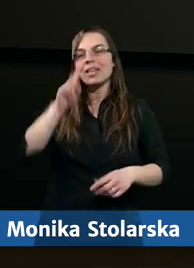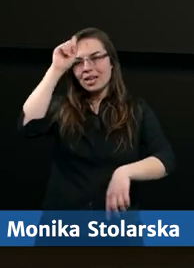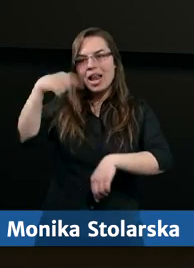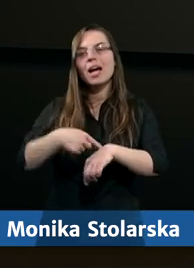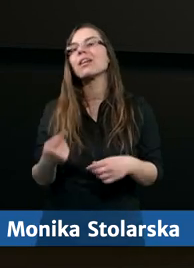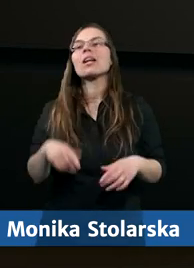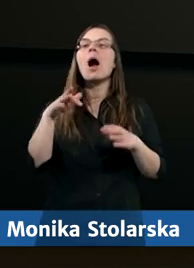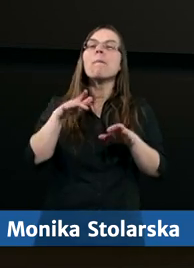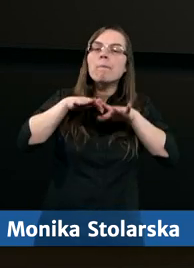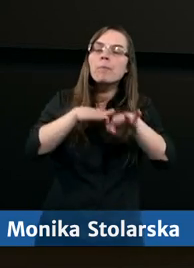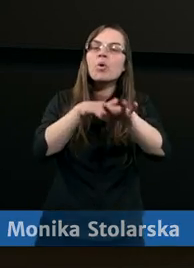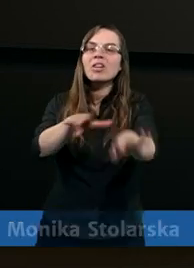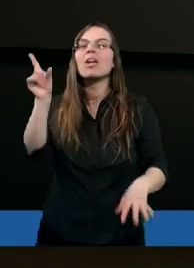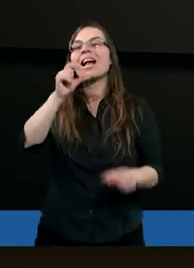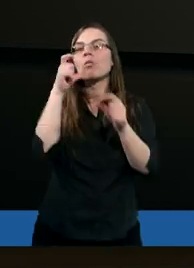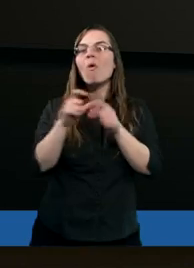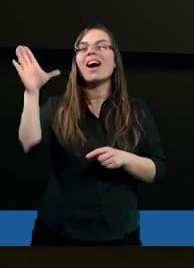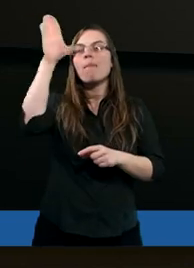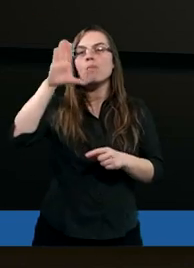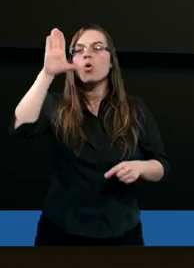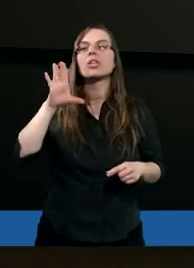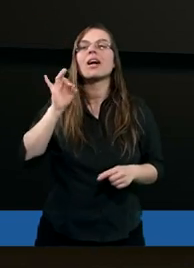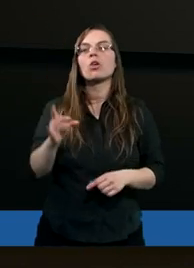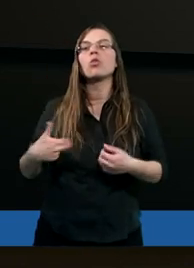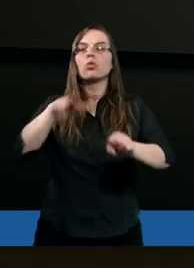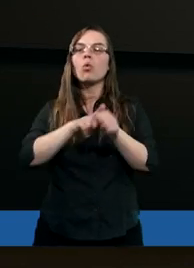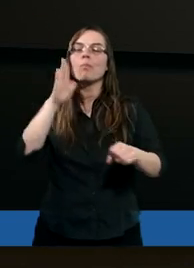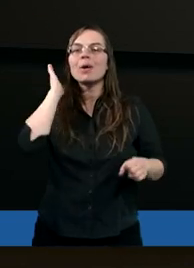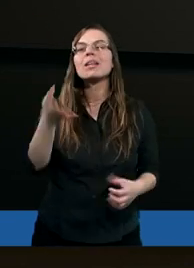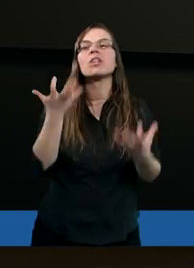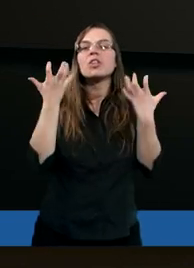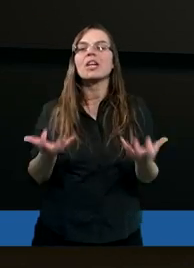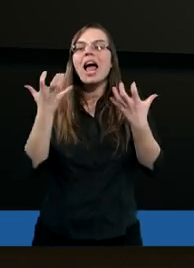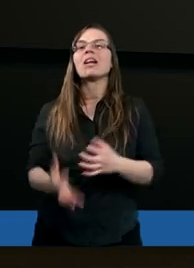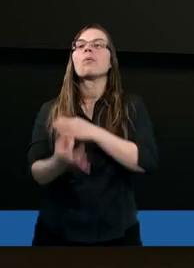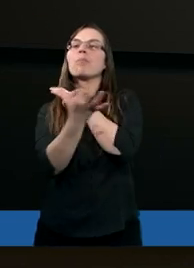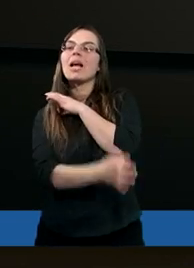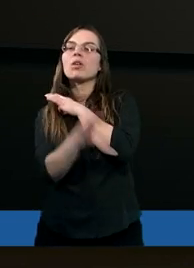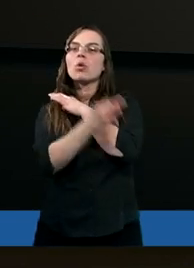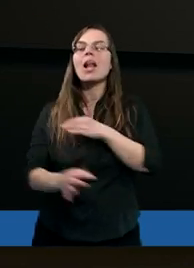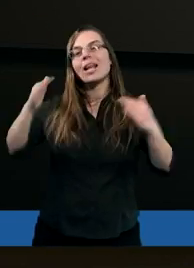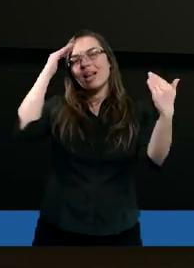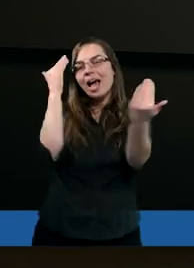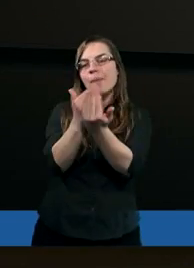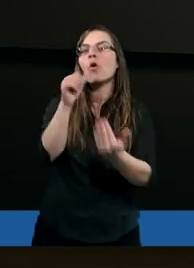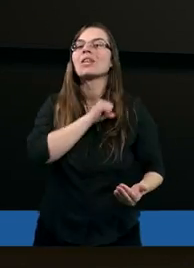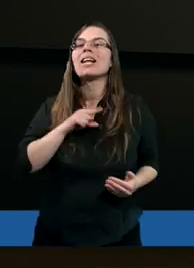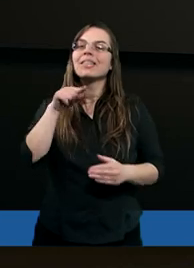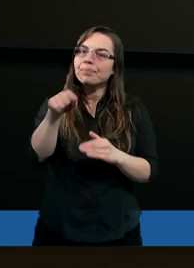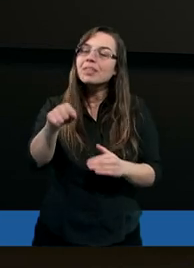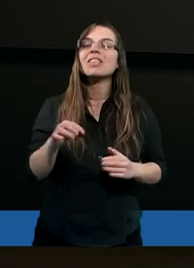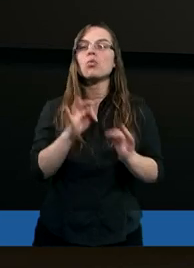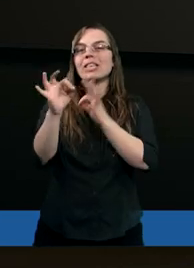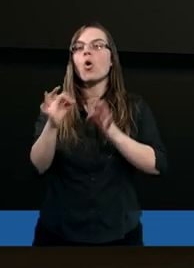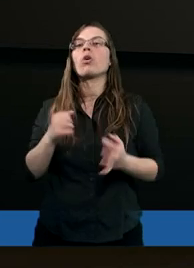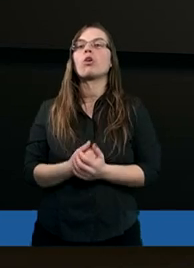lekcja płynąca ze Słowa Bożego, którą będziemy chcieli przestudiować, zapoznać się z nią